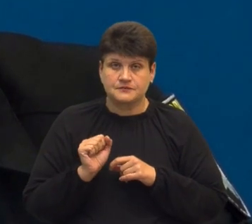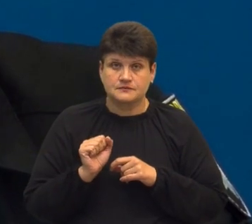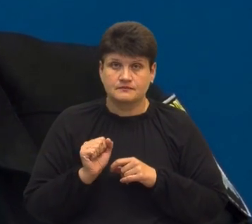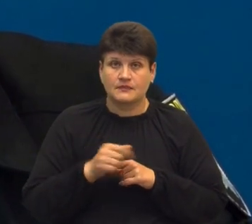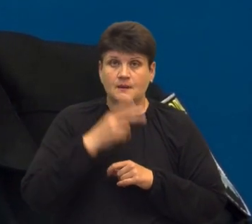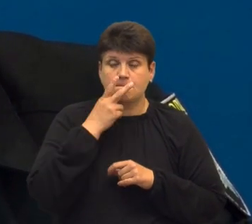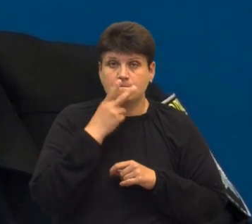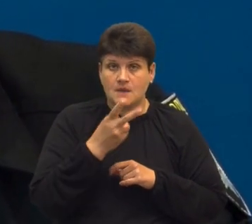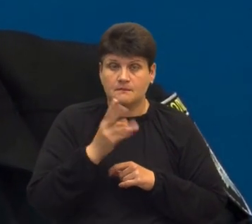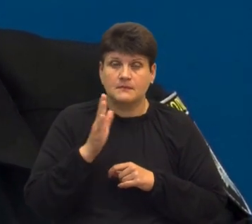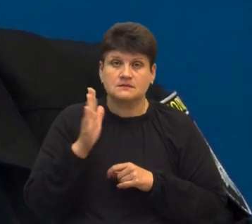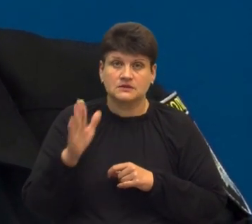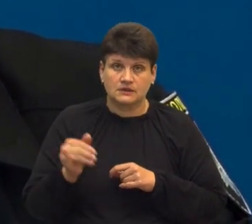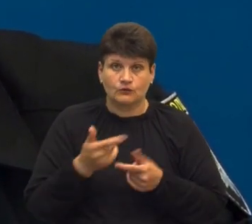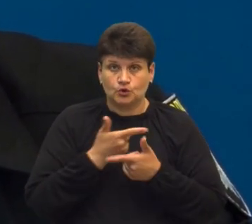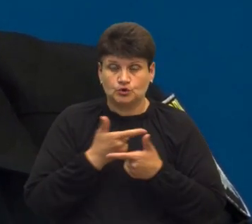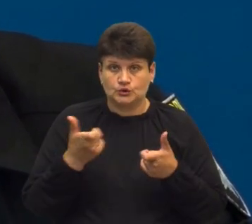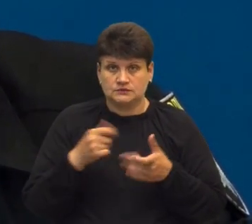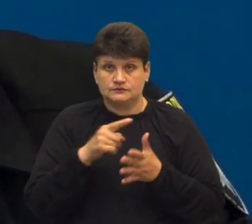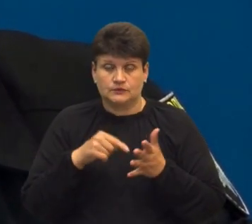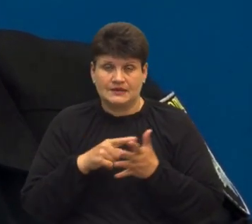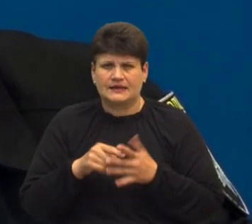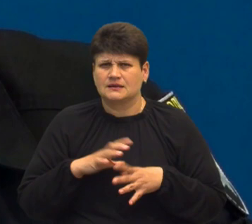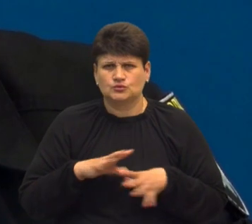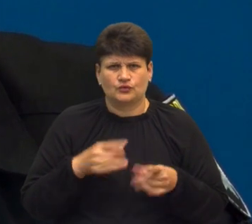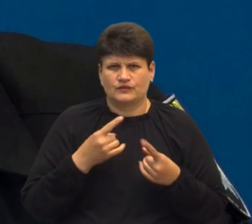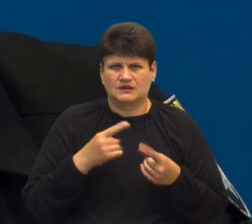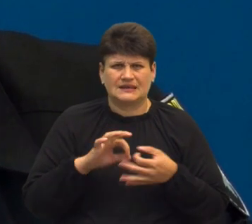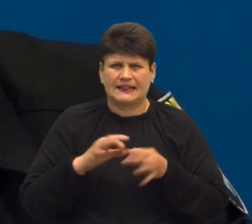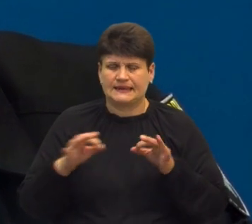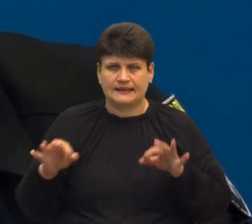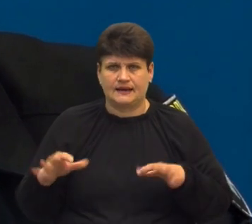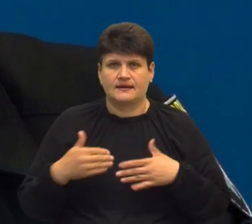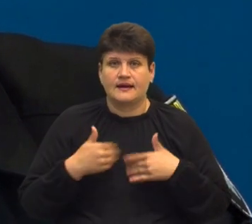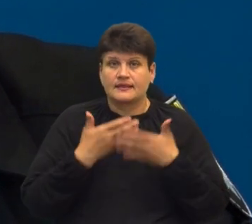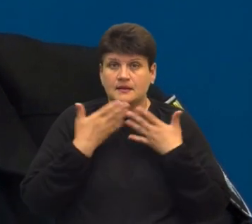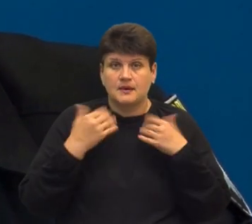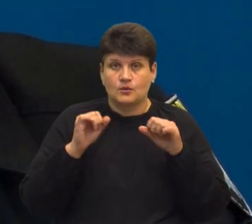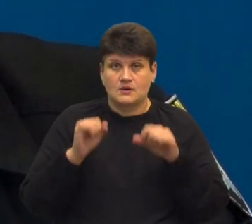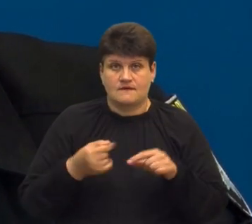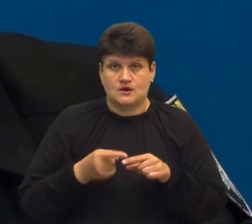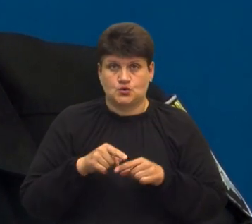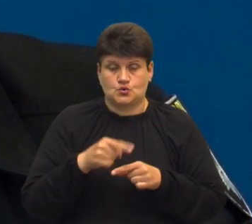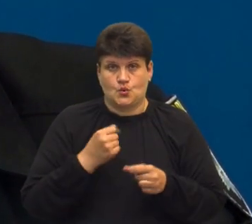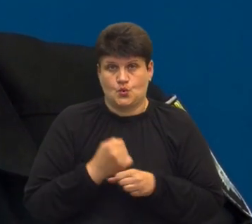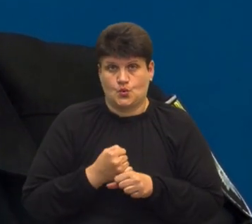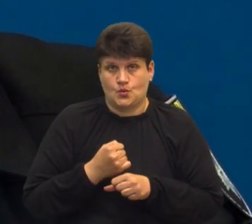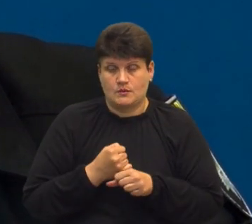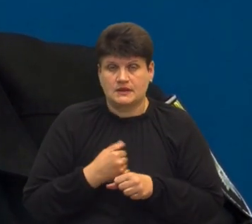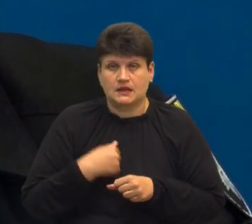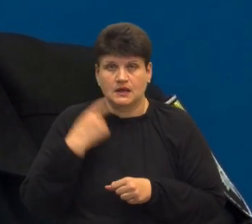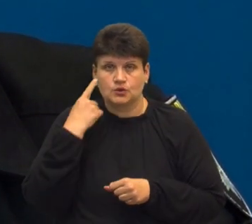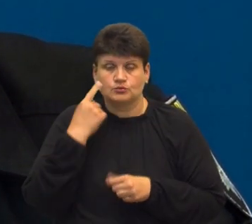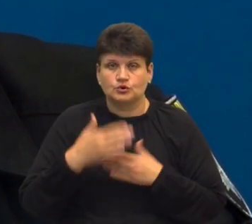бачить перспективу оголошення підозрів. Я не буду розкривати деталі, тому що не маю права цього робити. Але я думаю, що найближчим